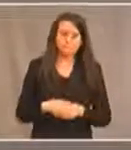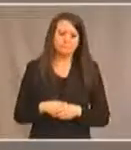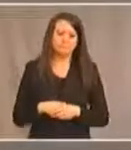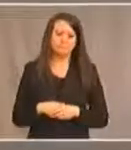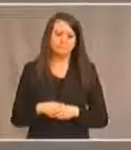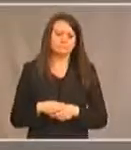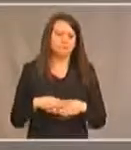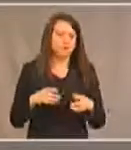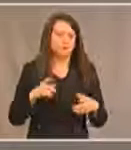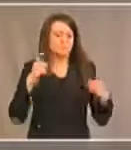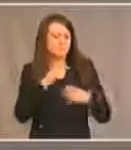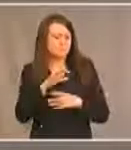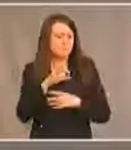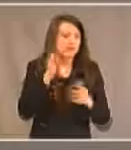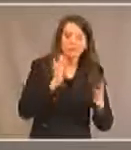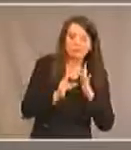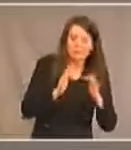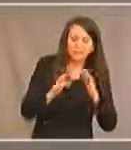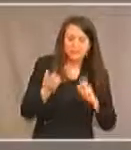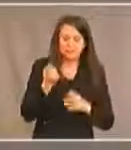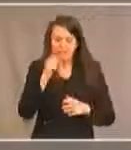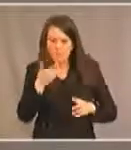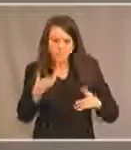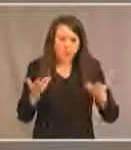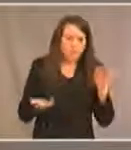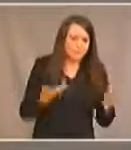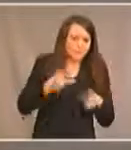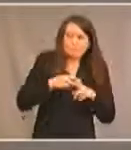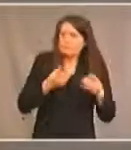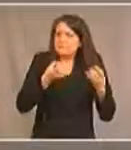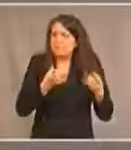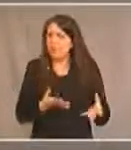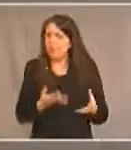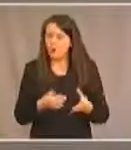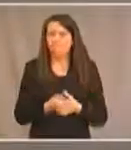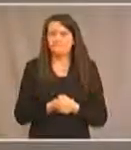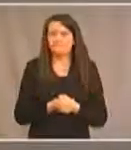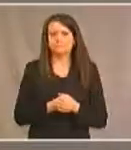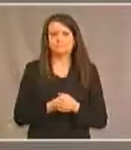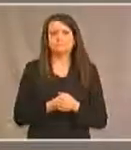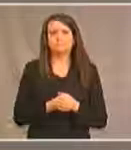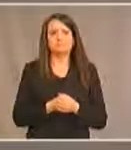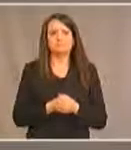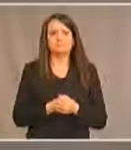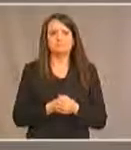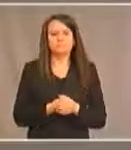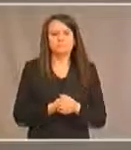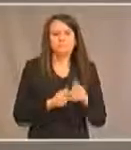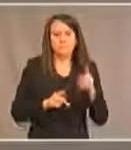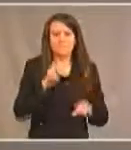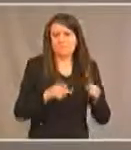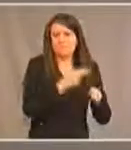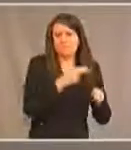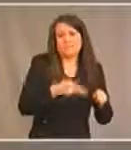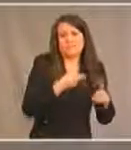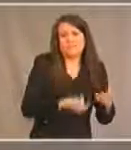pour naviguer sur Internet, n'ont pas nécessairement les outils pour s'y retrouver. Elles n'ont pas